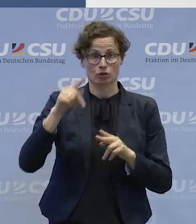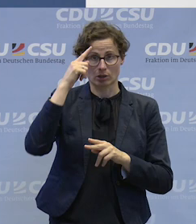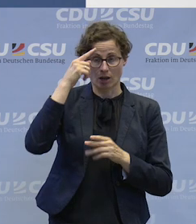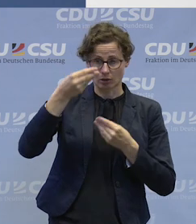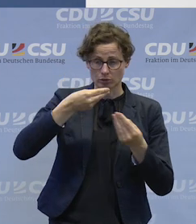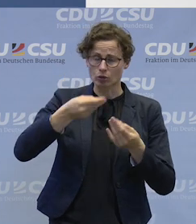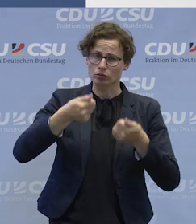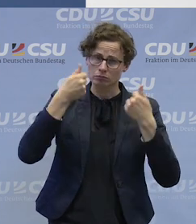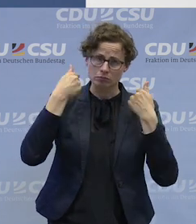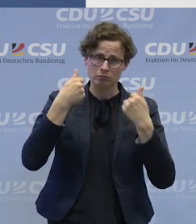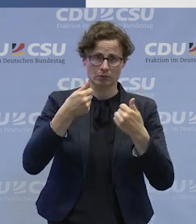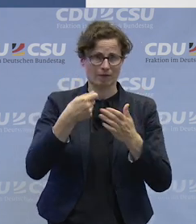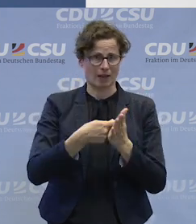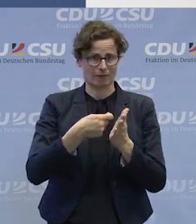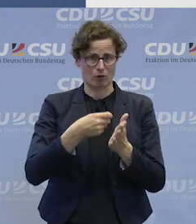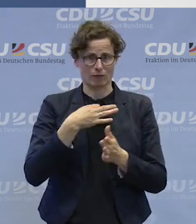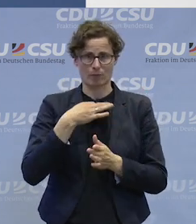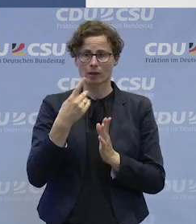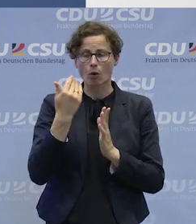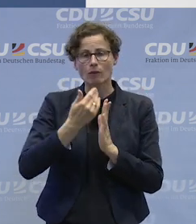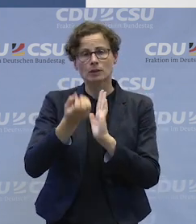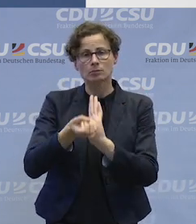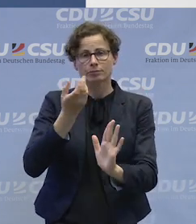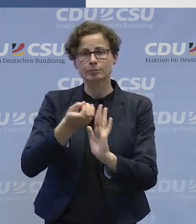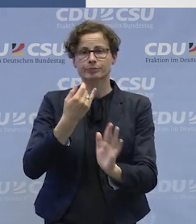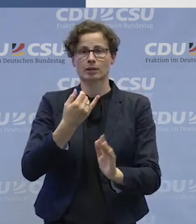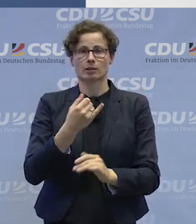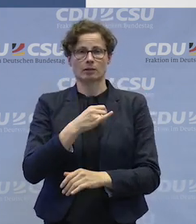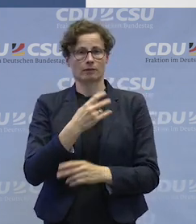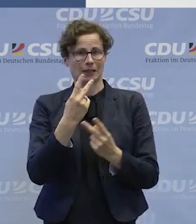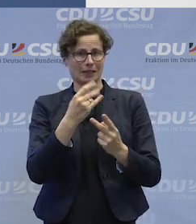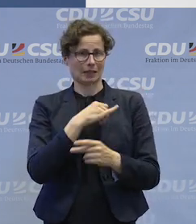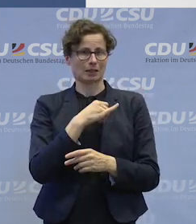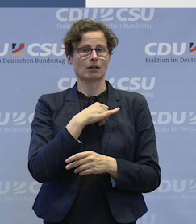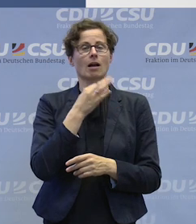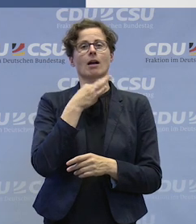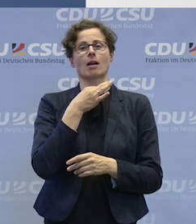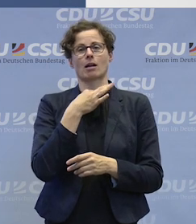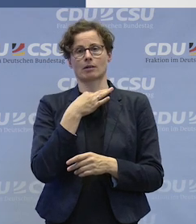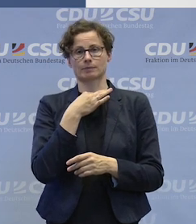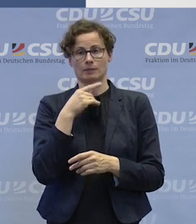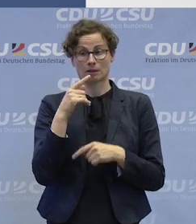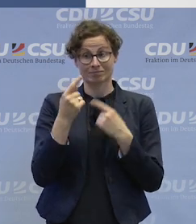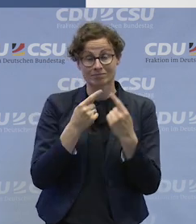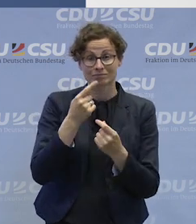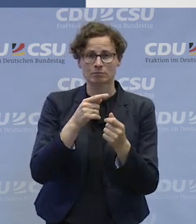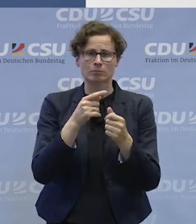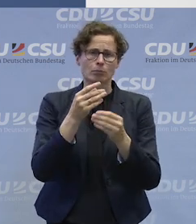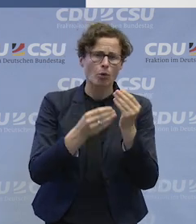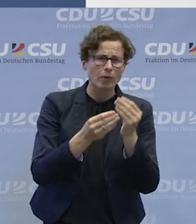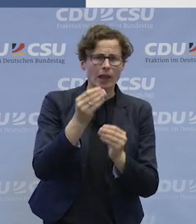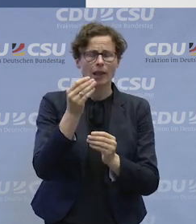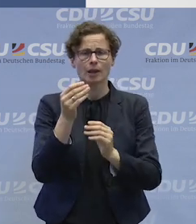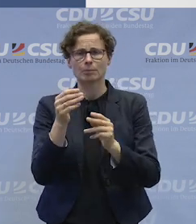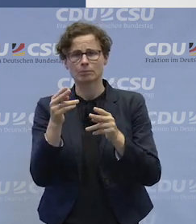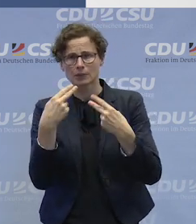viele Impulse für unsere Arbeit gibt. Und wir mit dem, was wir dort hören, was auch Herr Judith